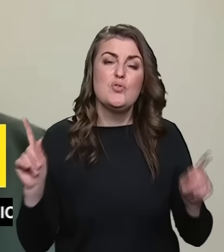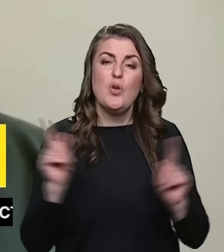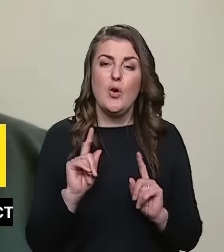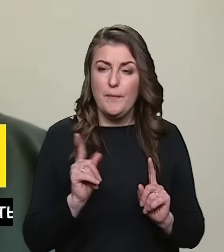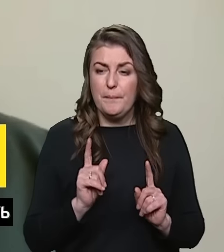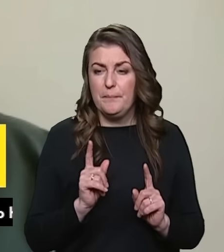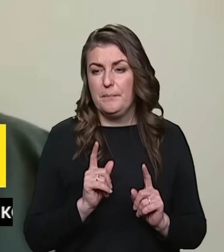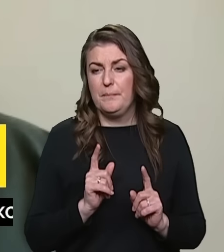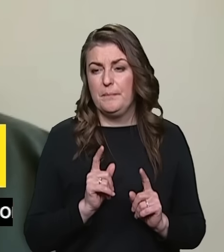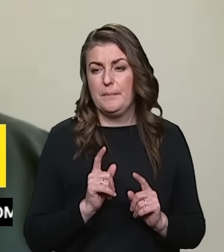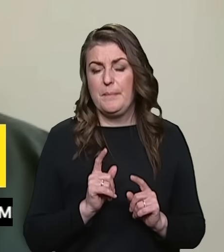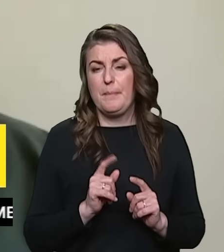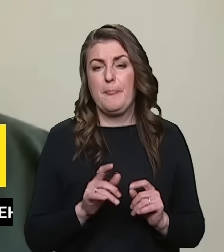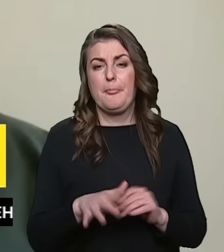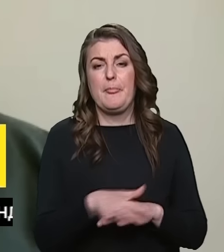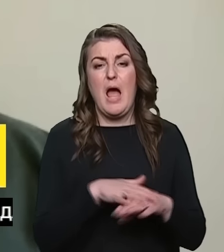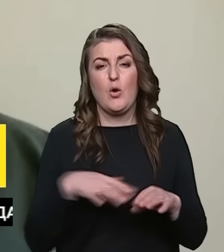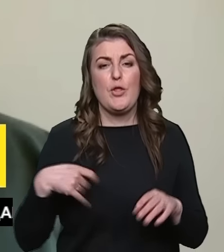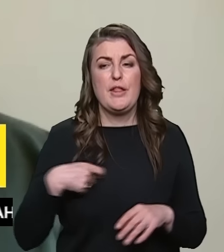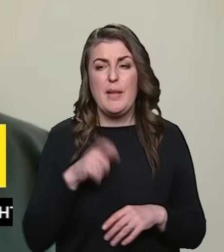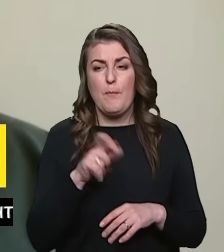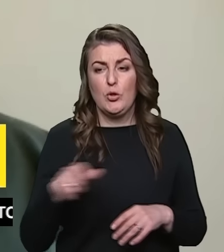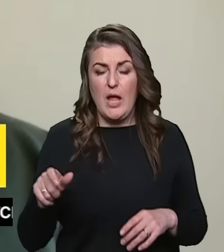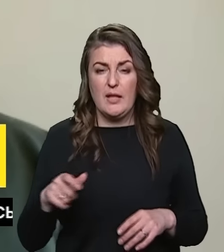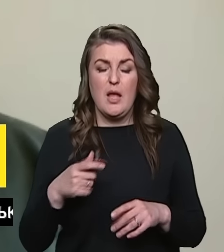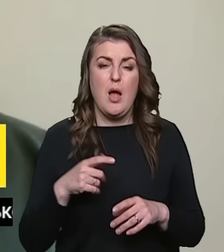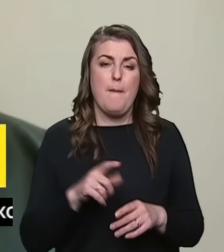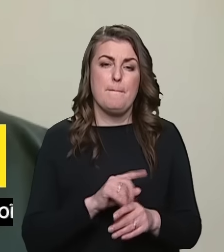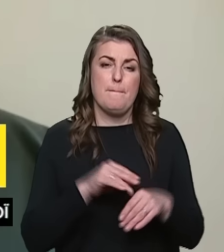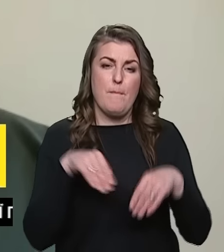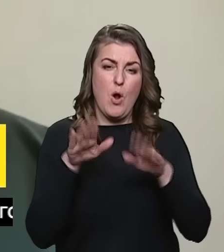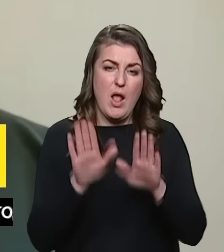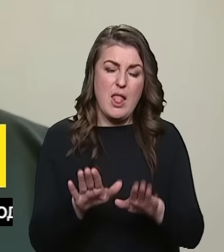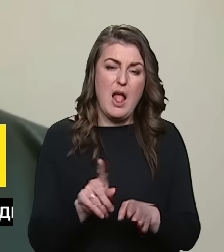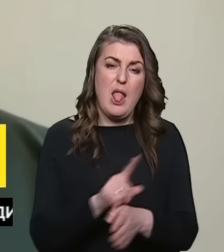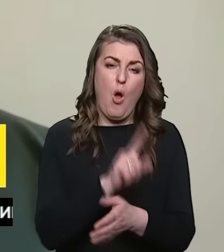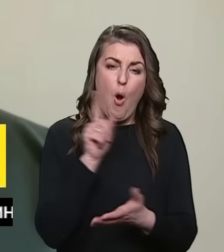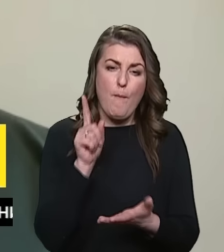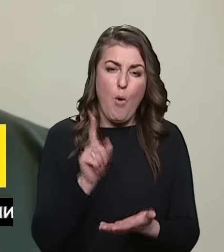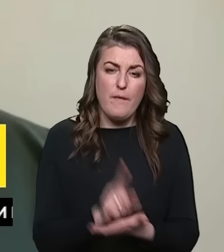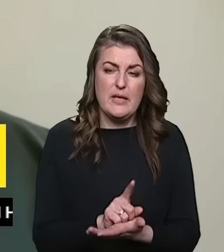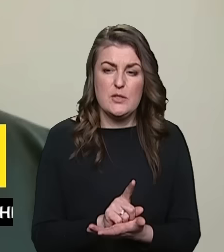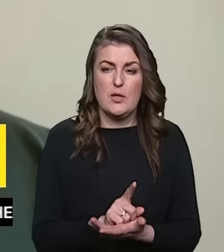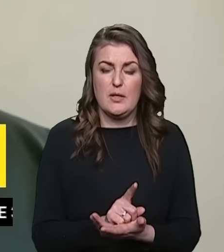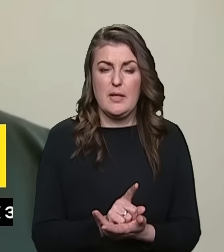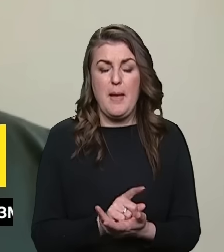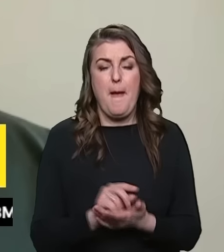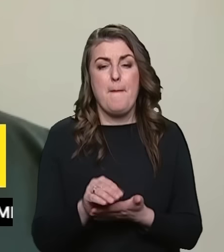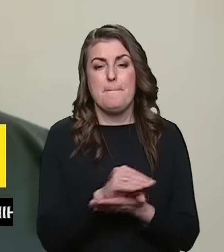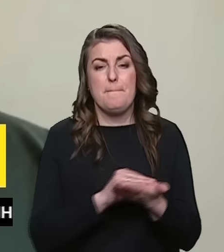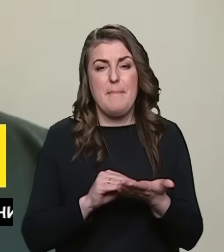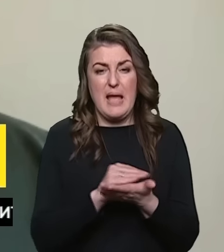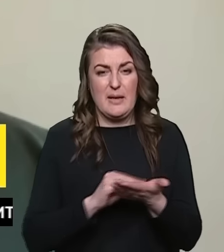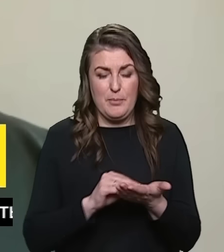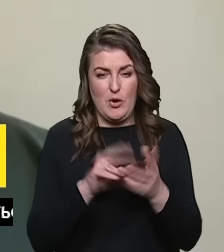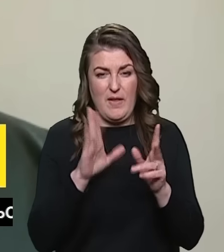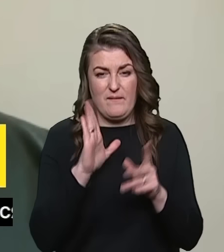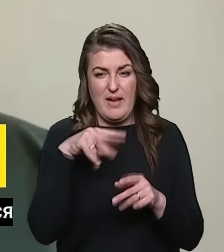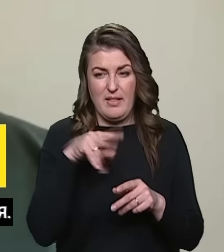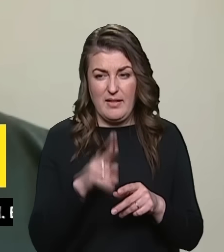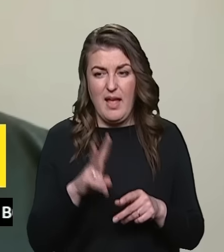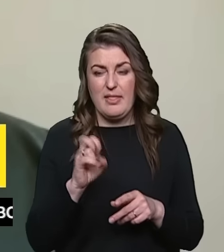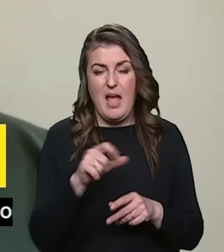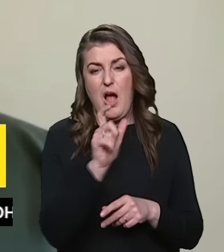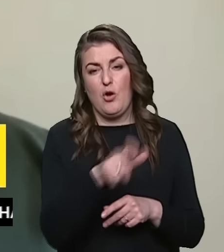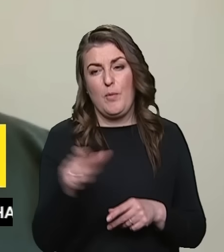що народні депутати поклали пов'язок переприйти ВЛК на